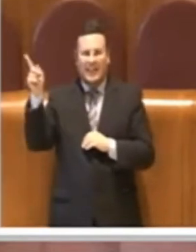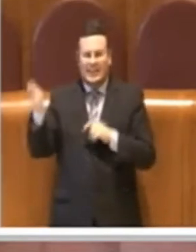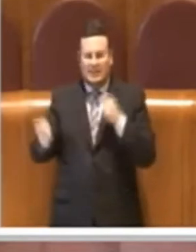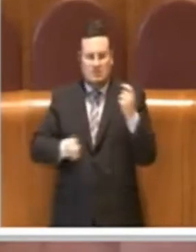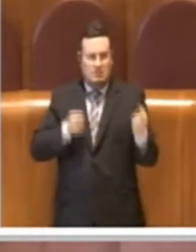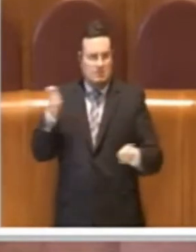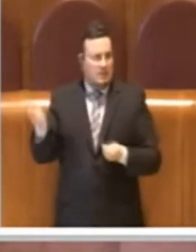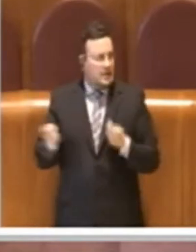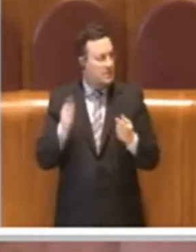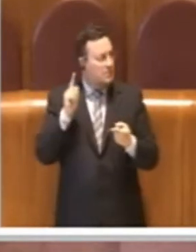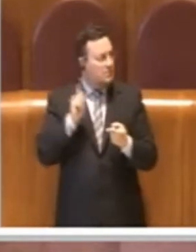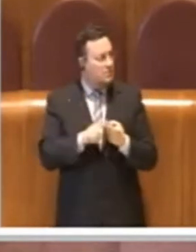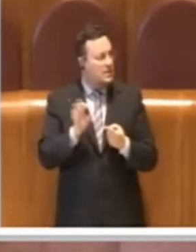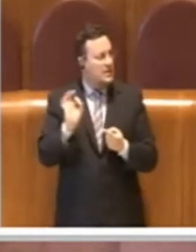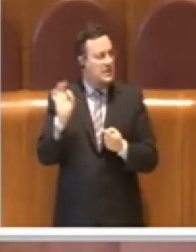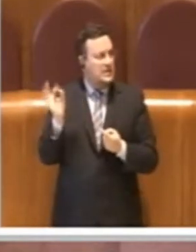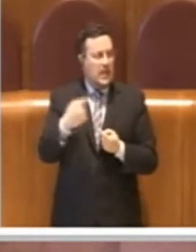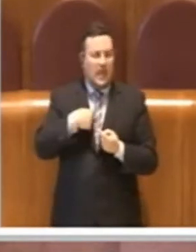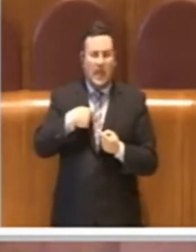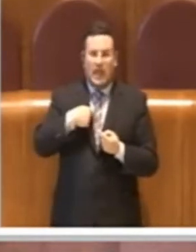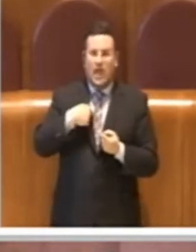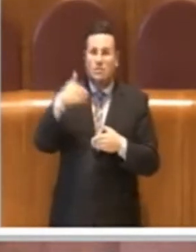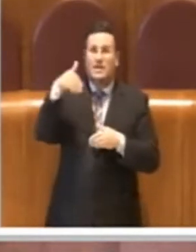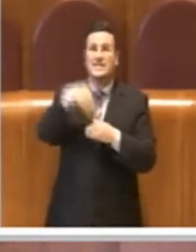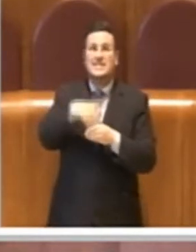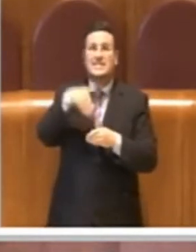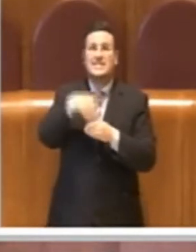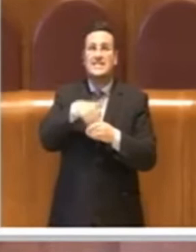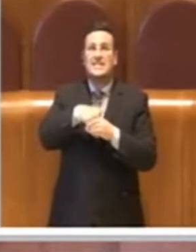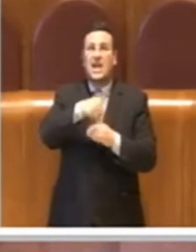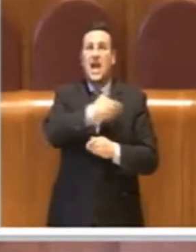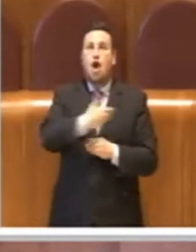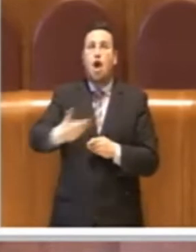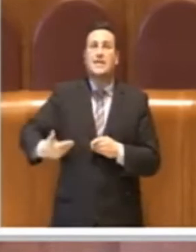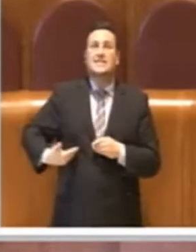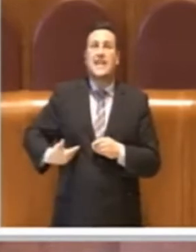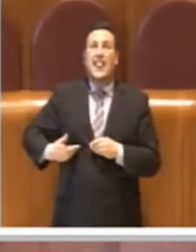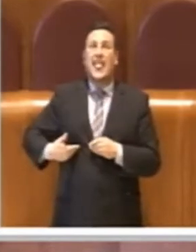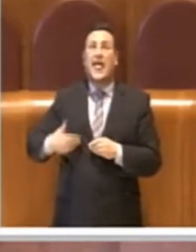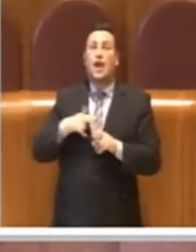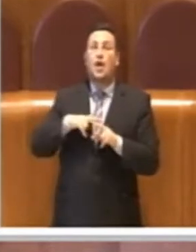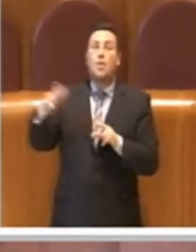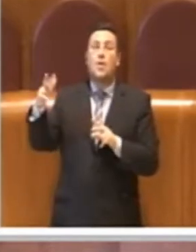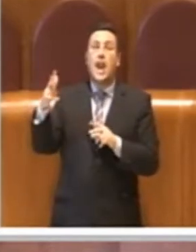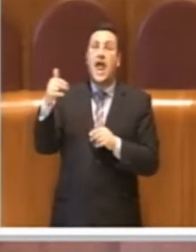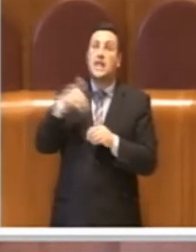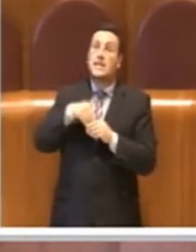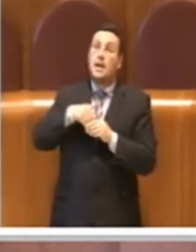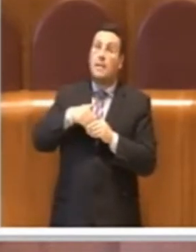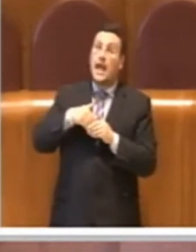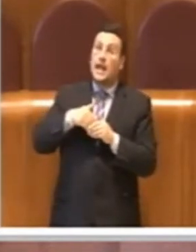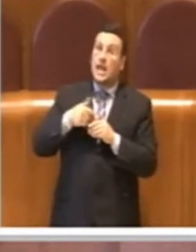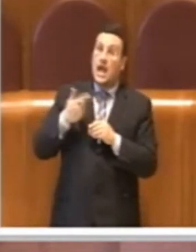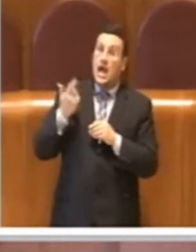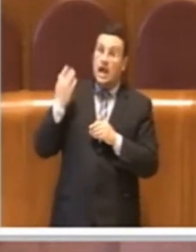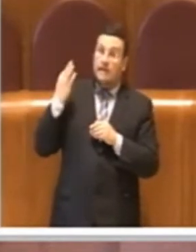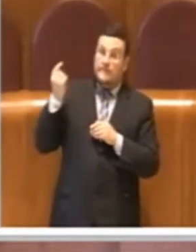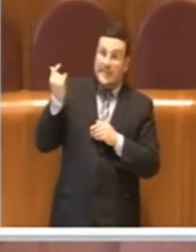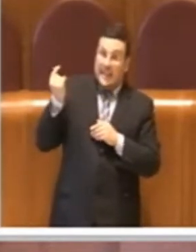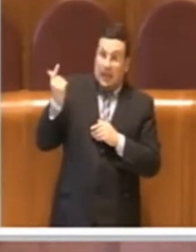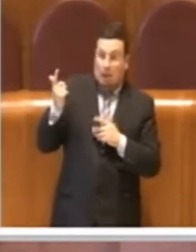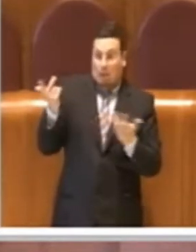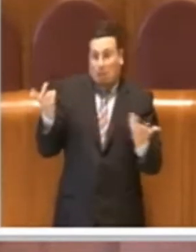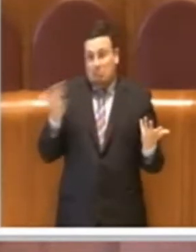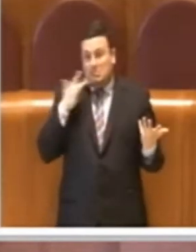se me lo posso permettere io, che non è che lo stipendio di Consigliere Comunale sia così alto, penso che ce lo possiamo permettere tutti. Quindi, Presidente, le